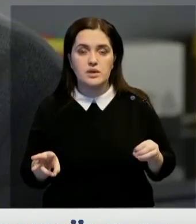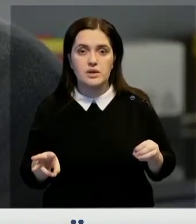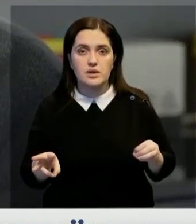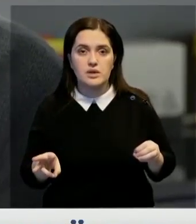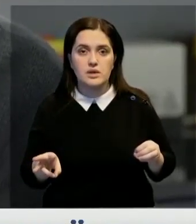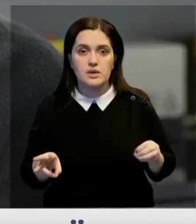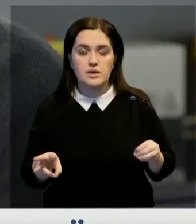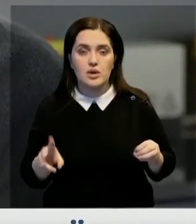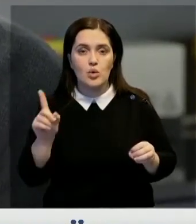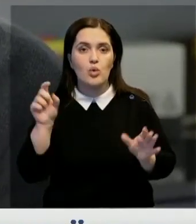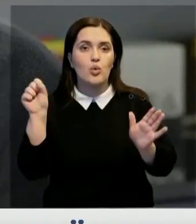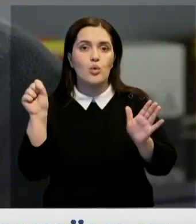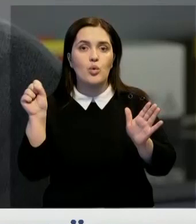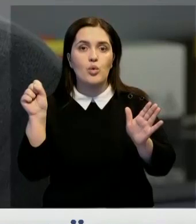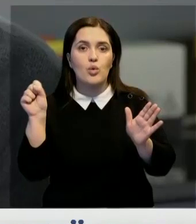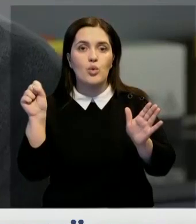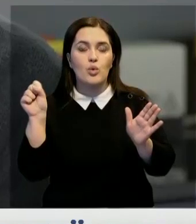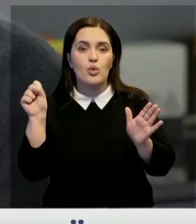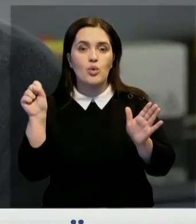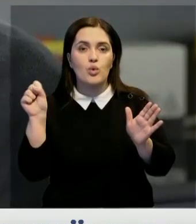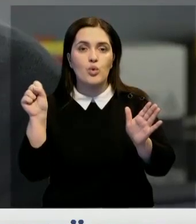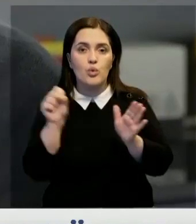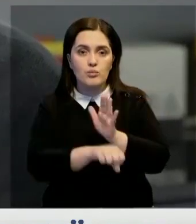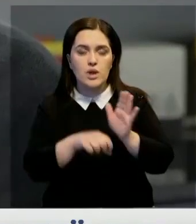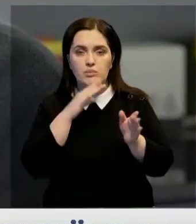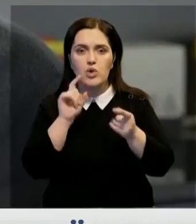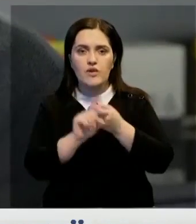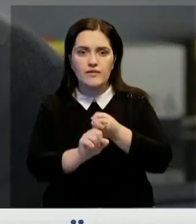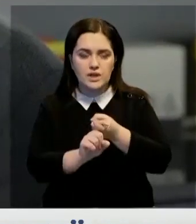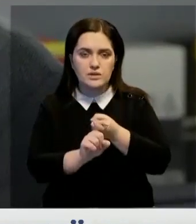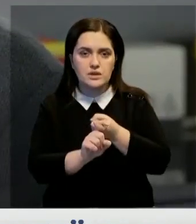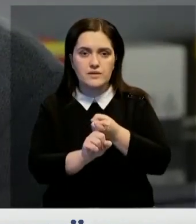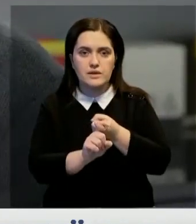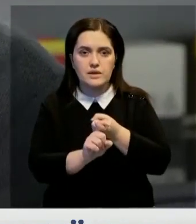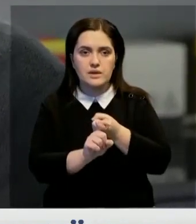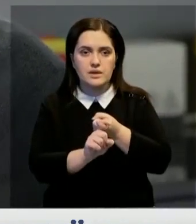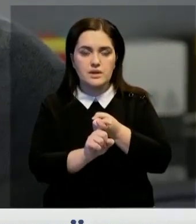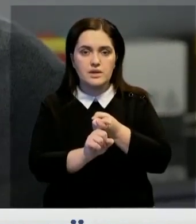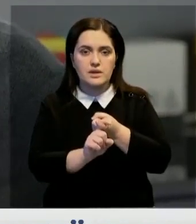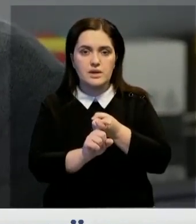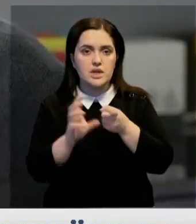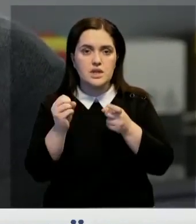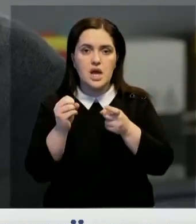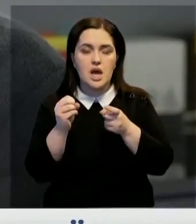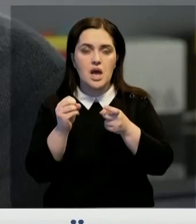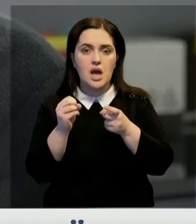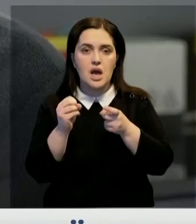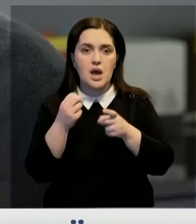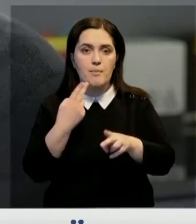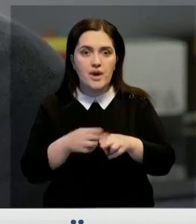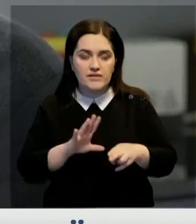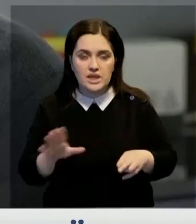препарат убил абсолютное количество вирусов и не повредил клетки. И